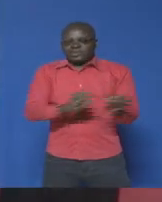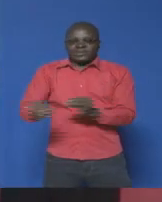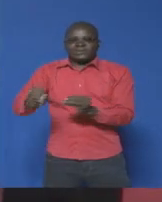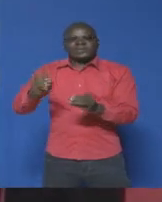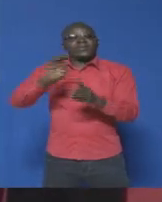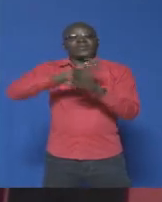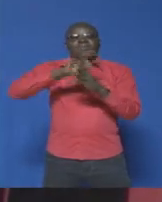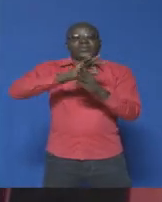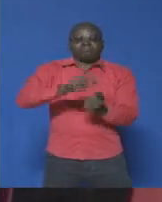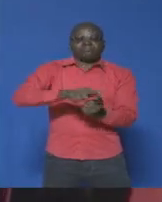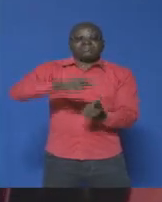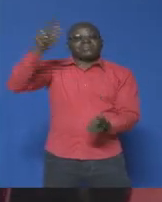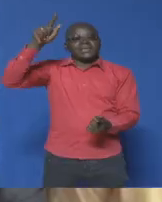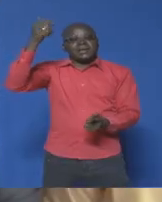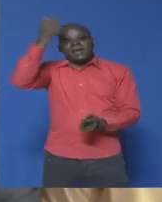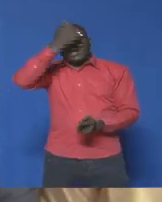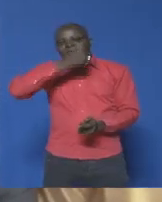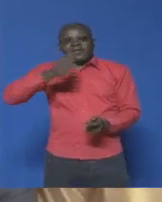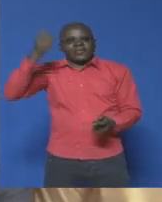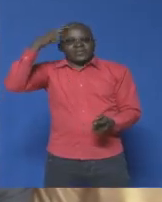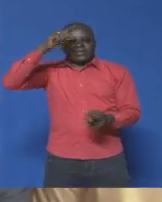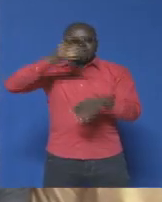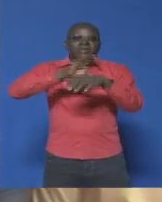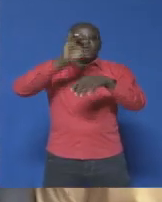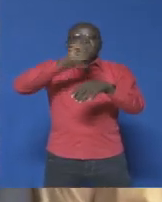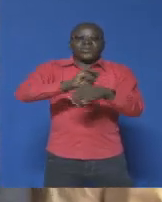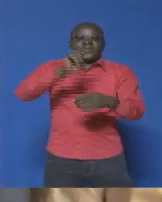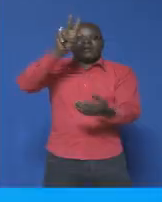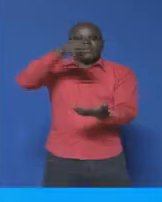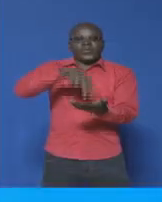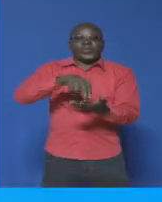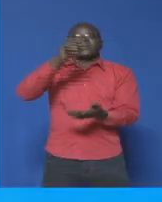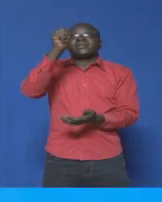économique Africalia en Côte d'Ivoire en 2019.